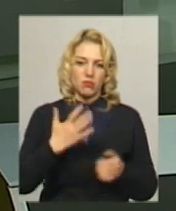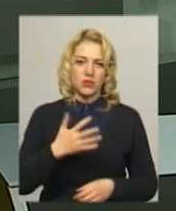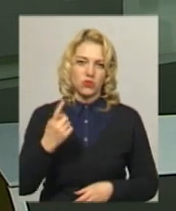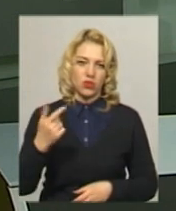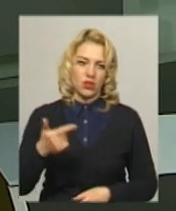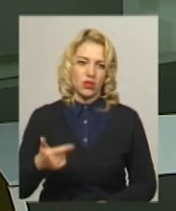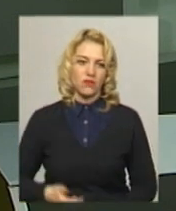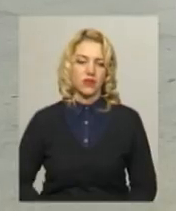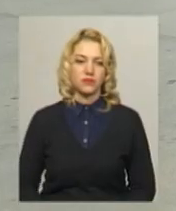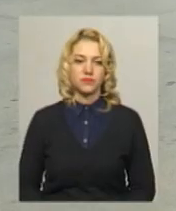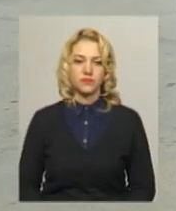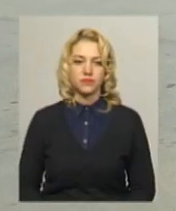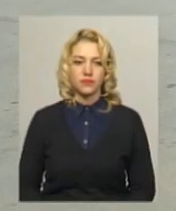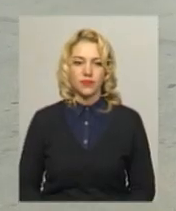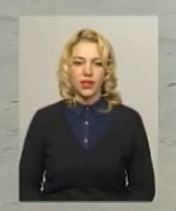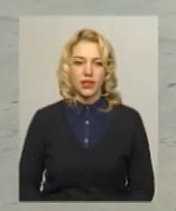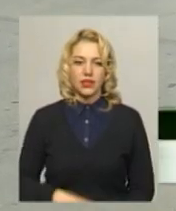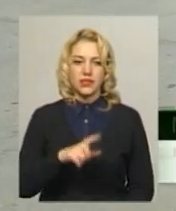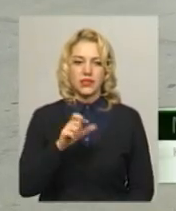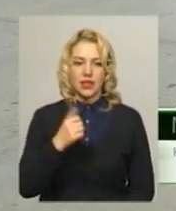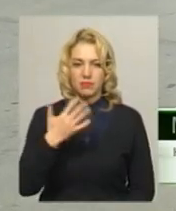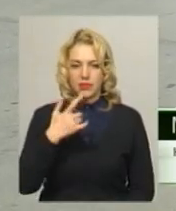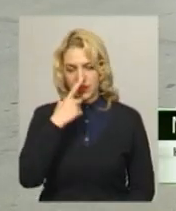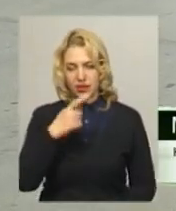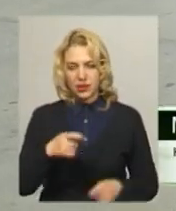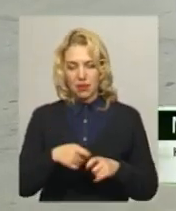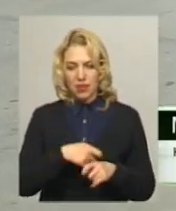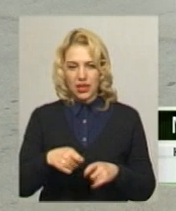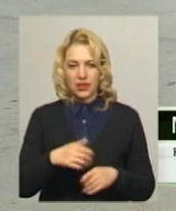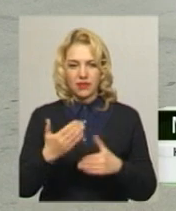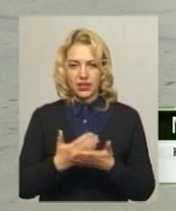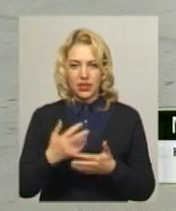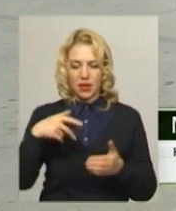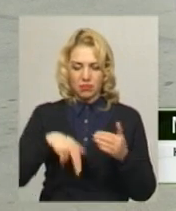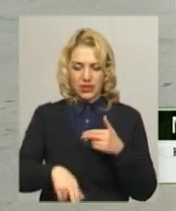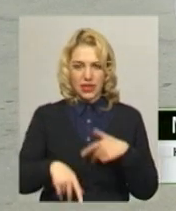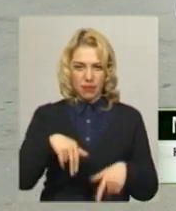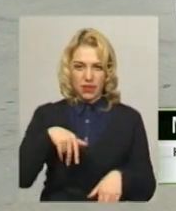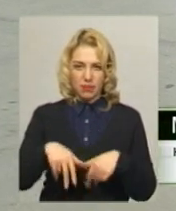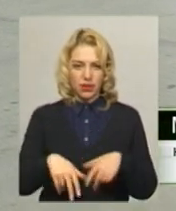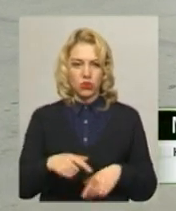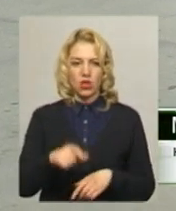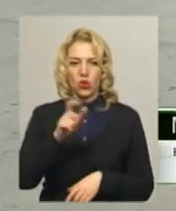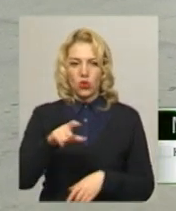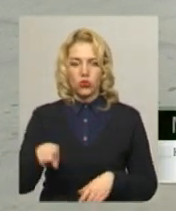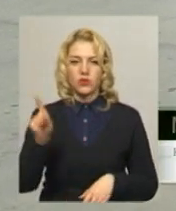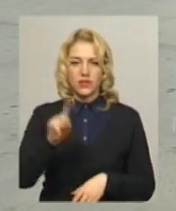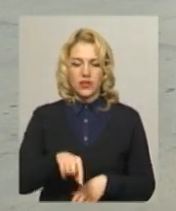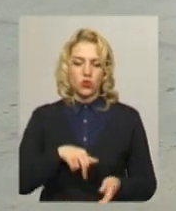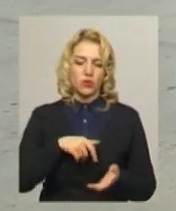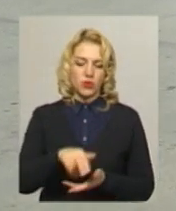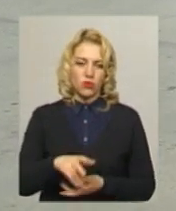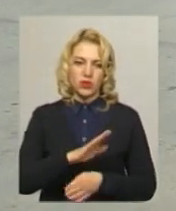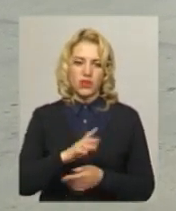гривня. За 50 метрів розташований підземний перехід пішоходи все-таки переходять дорогу в